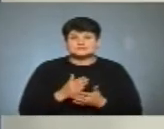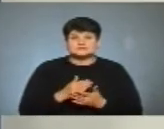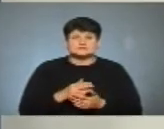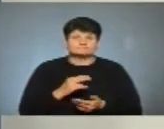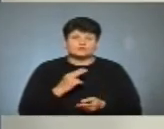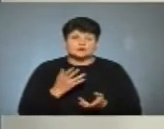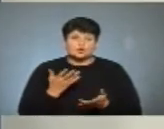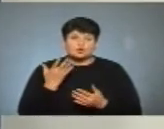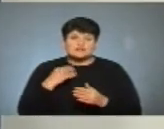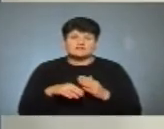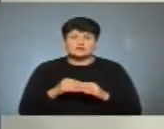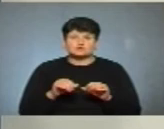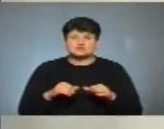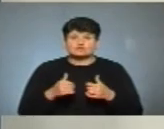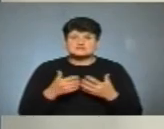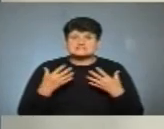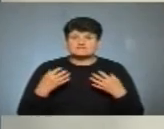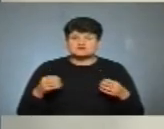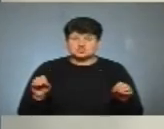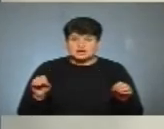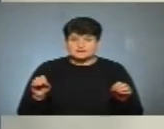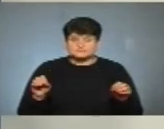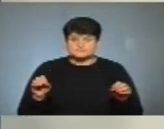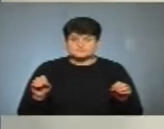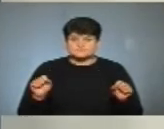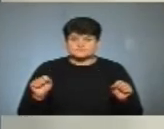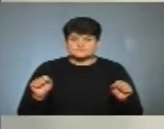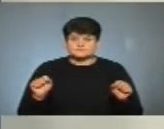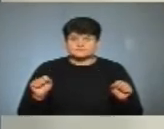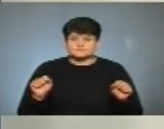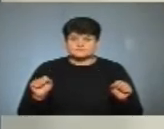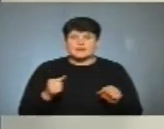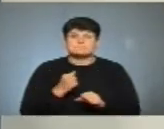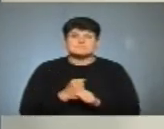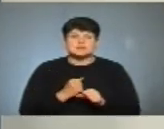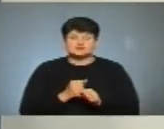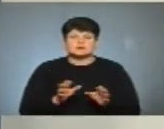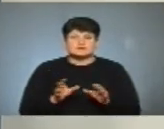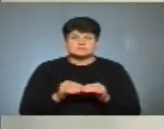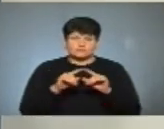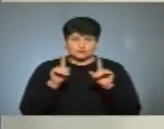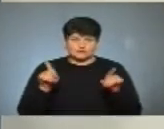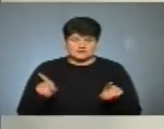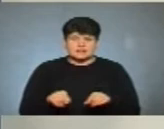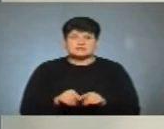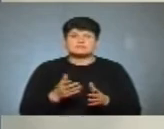коли виборча комісія вже, скажімо так, працює з бюлетенями, тобто, коли